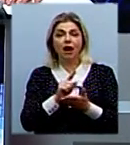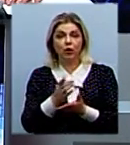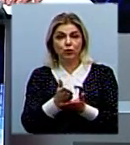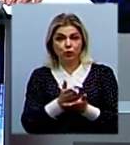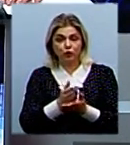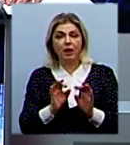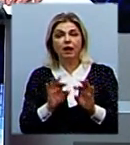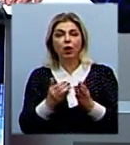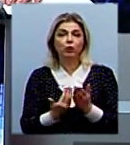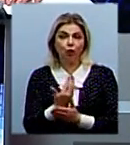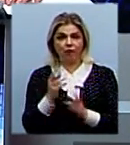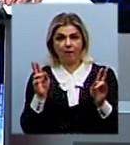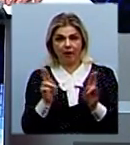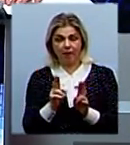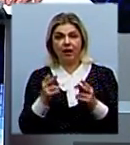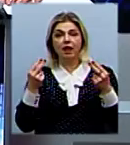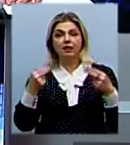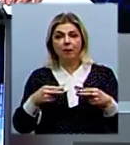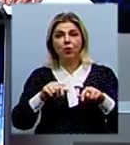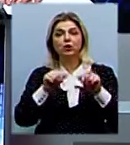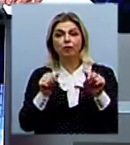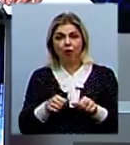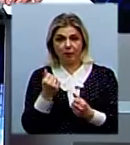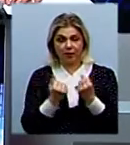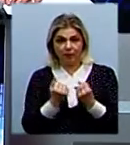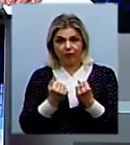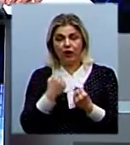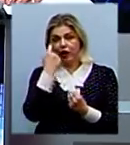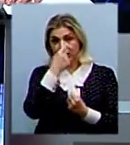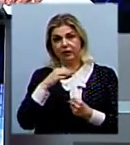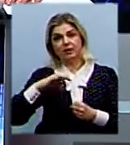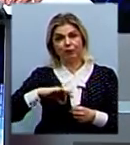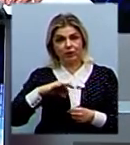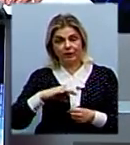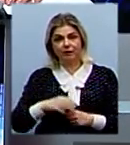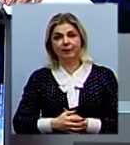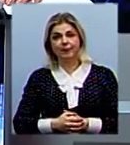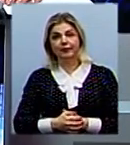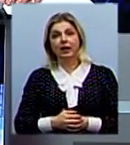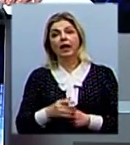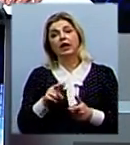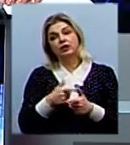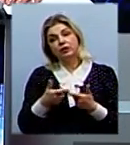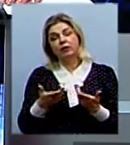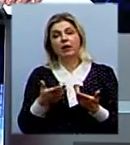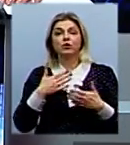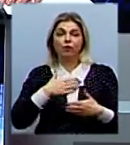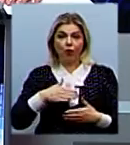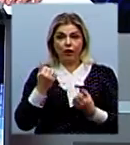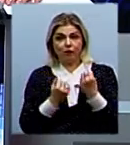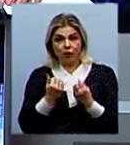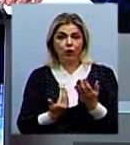прокоментували нові правила митного оформлення транспортних засобів особистого користування. Чи задоволені водії